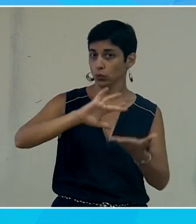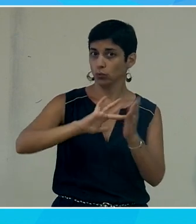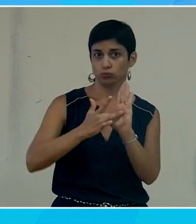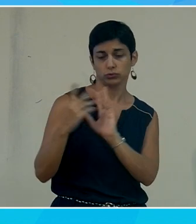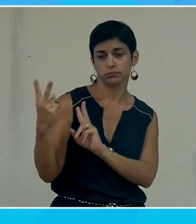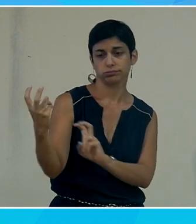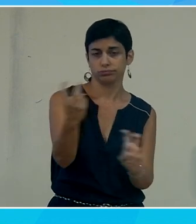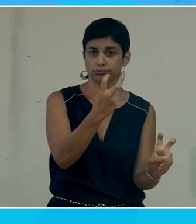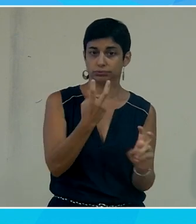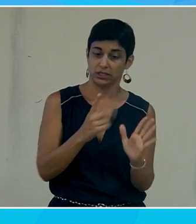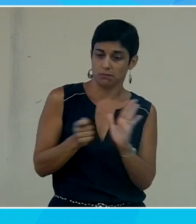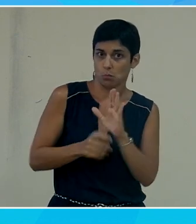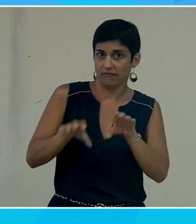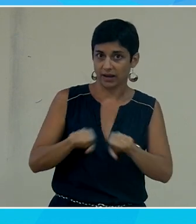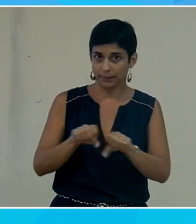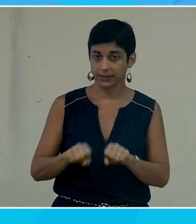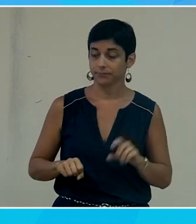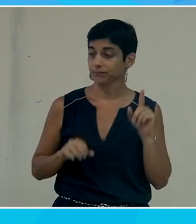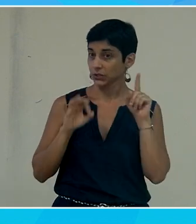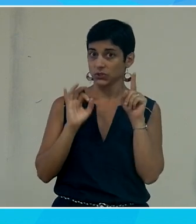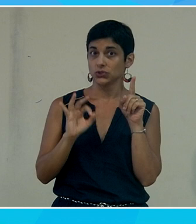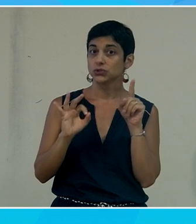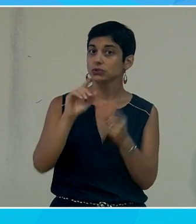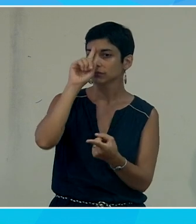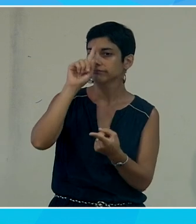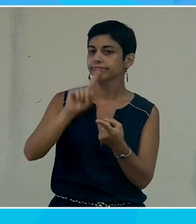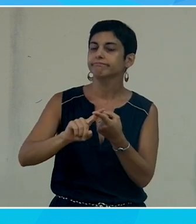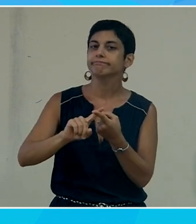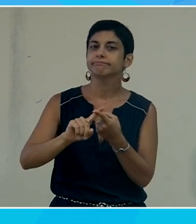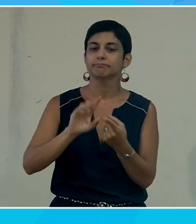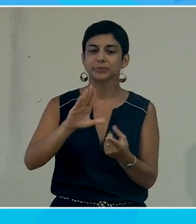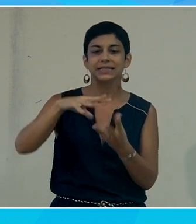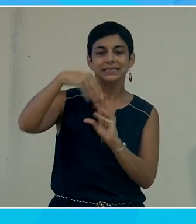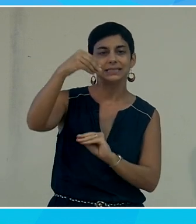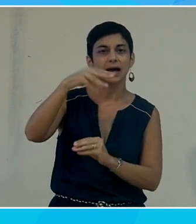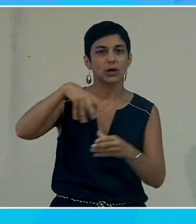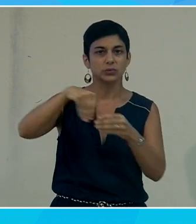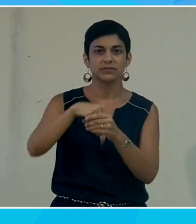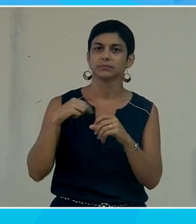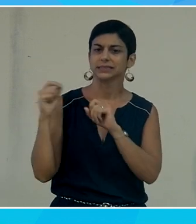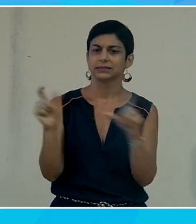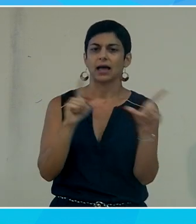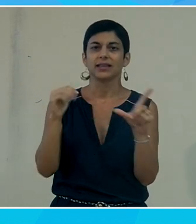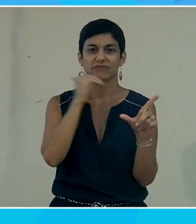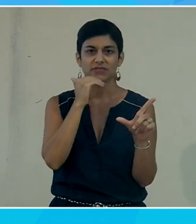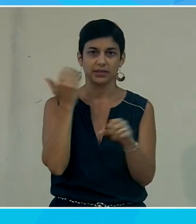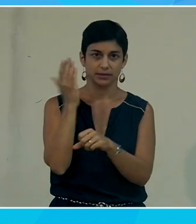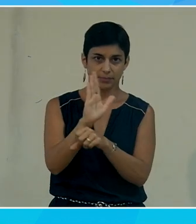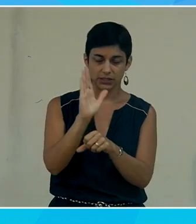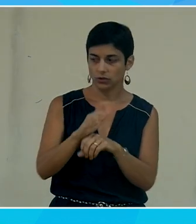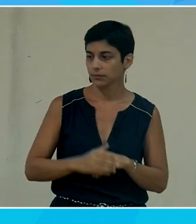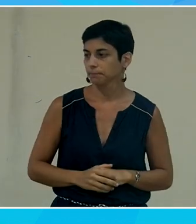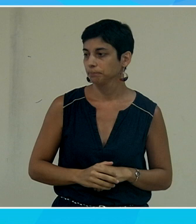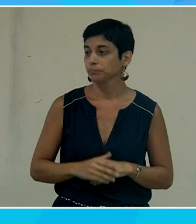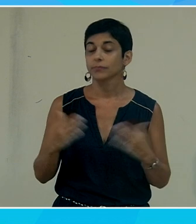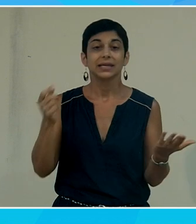départ c'est l'ambition effectivement dans le design inclusif alors je vais aller assez vite sur les slides les principes de base c'est quoi